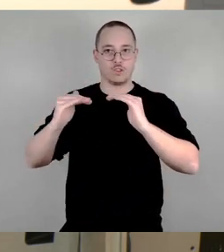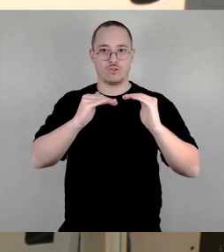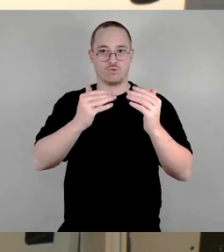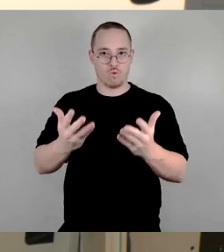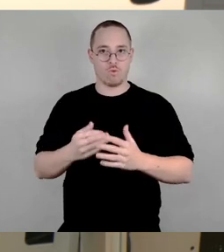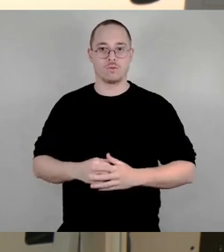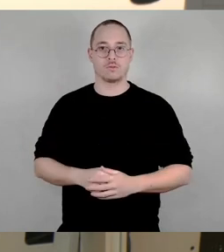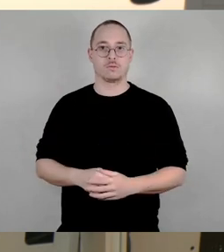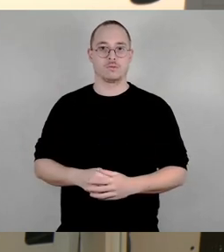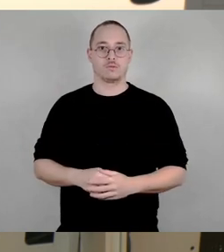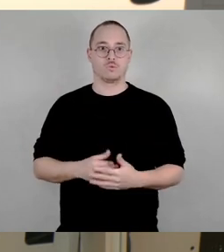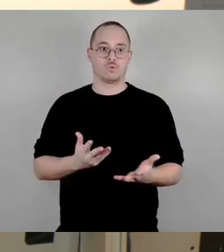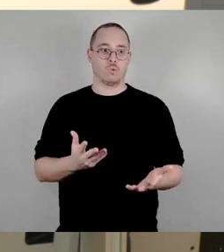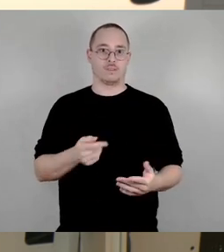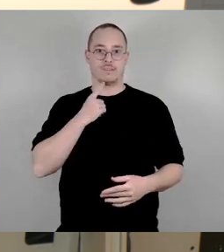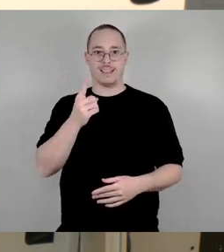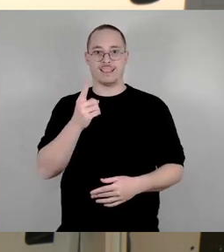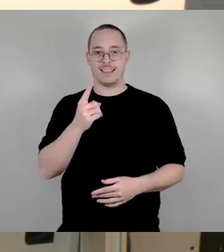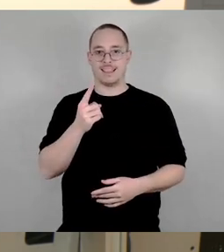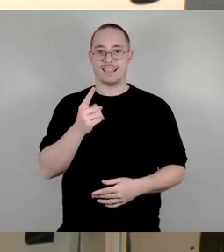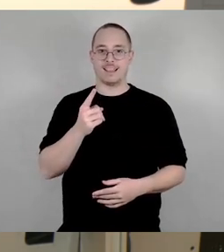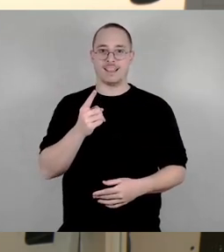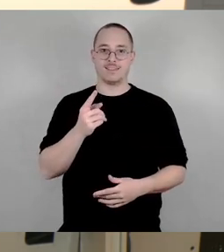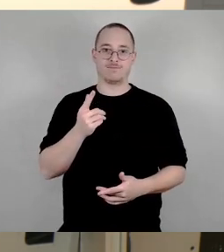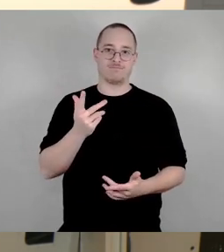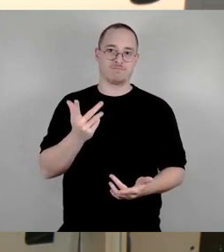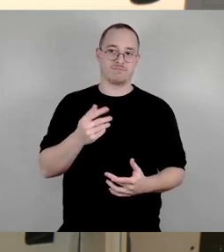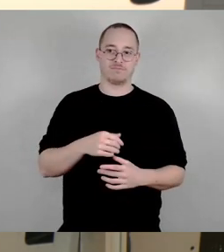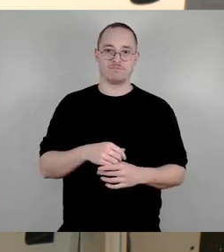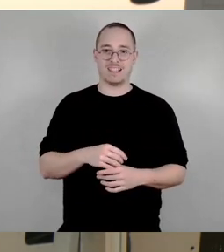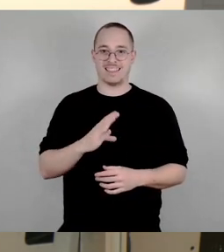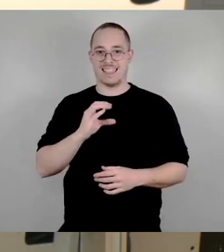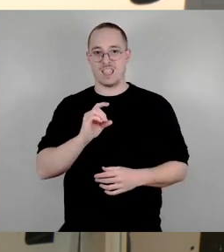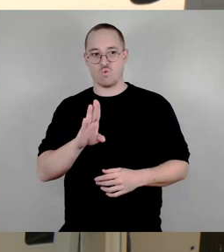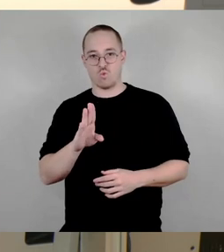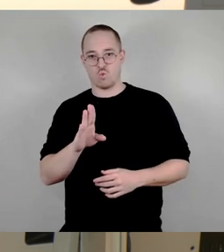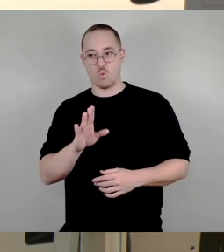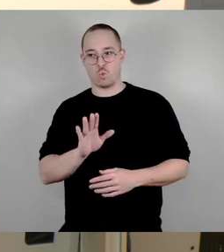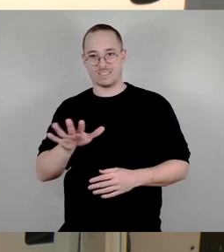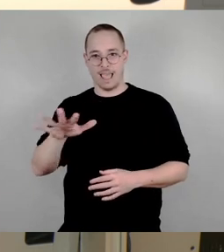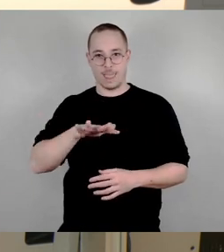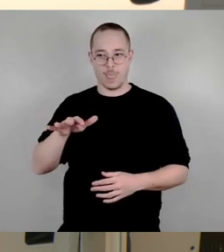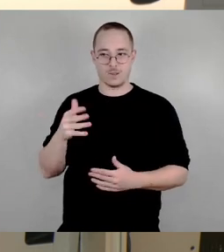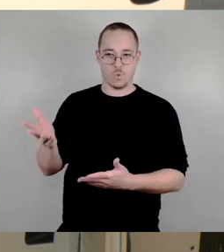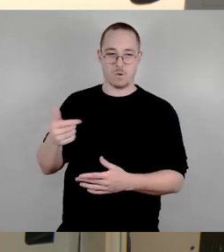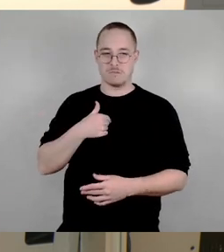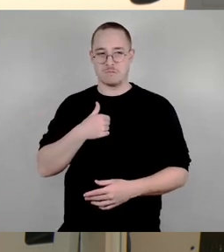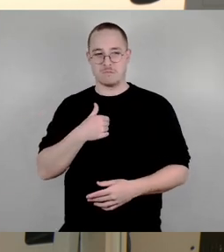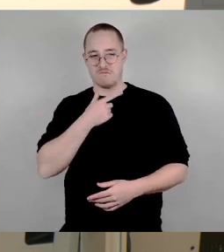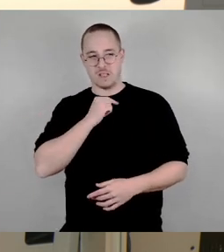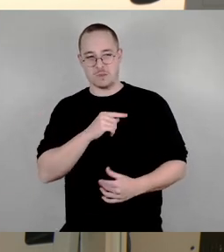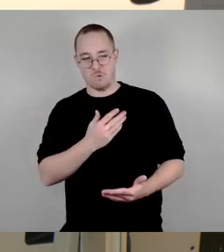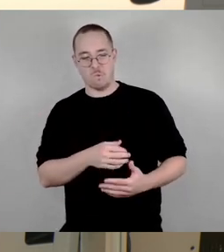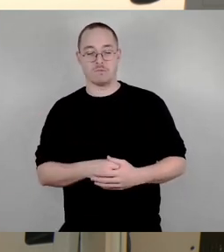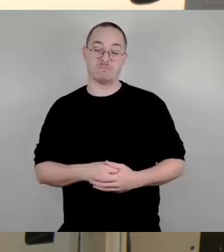konservativen Seite stößt, sieht man an diesem Antrag. Dessen Ziel, es möge sich bitte nichts ändern, es soll alles so